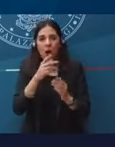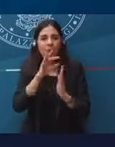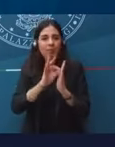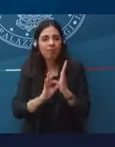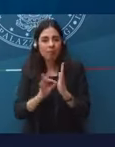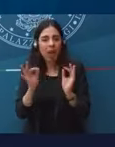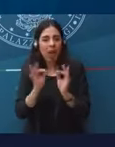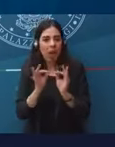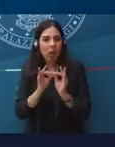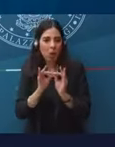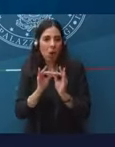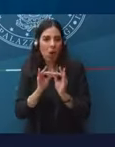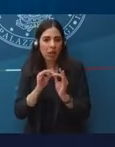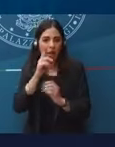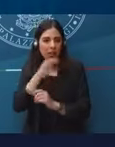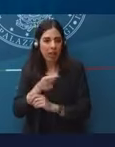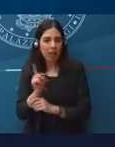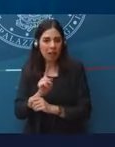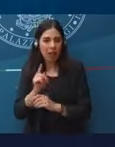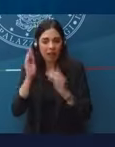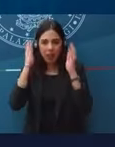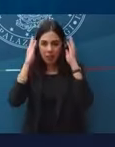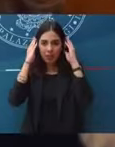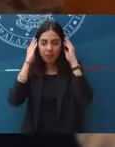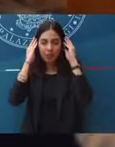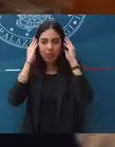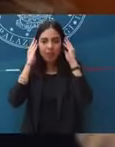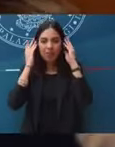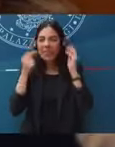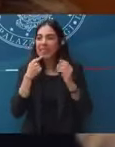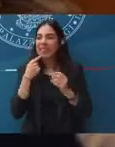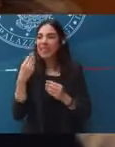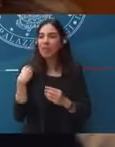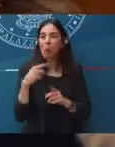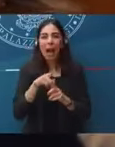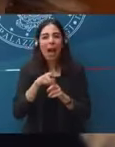Telefono spesso alla Ursula von der Leyen. Dove? Eccolo.